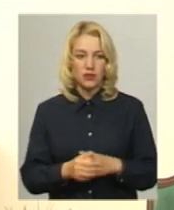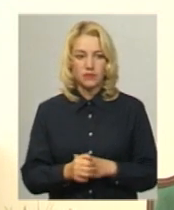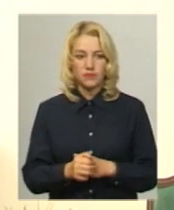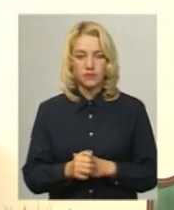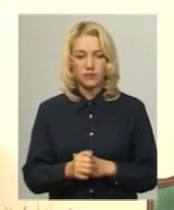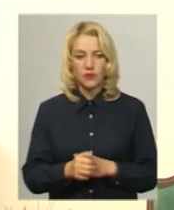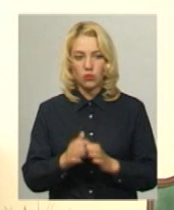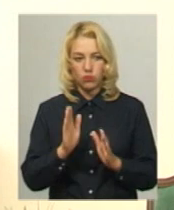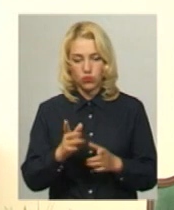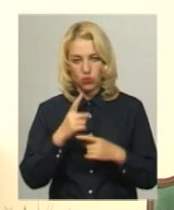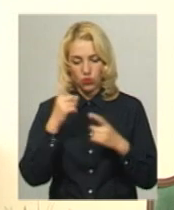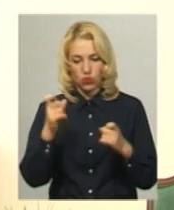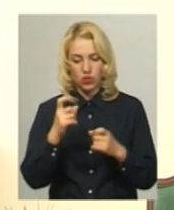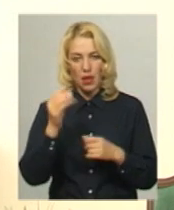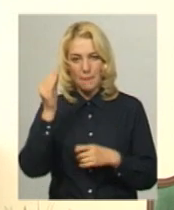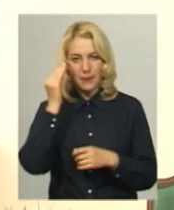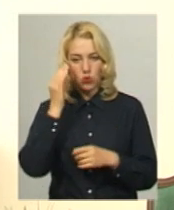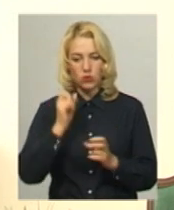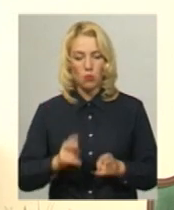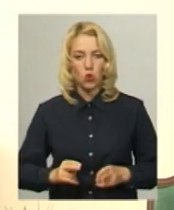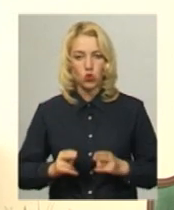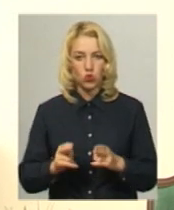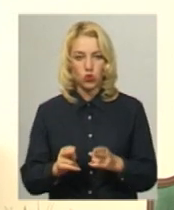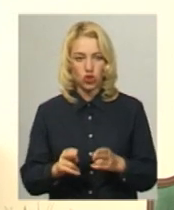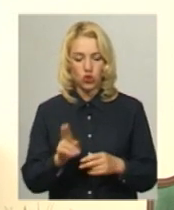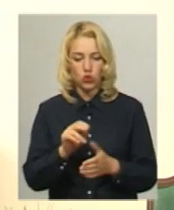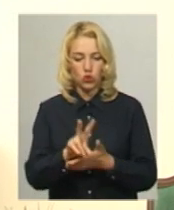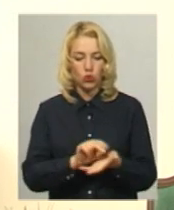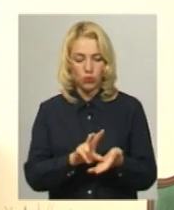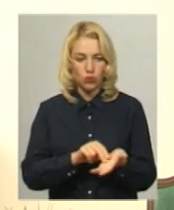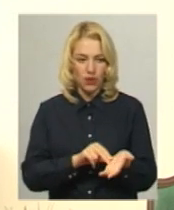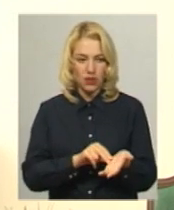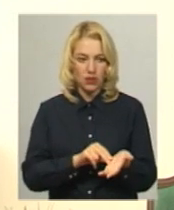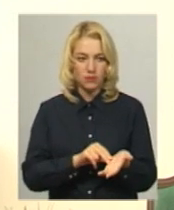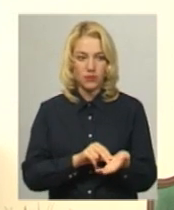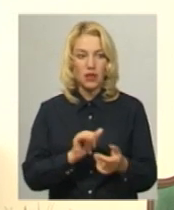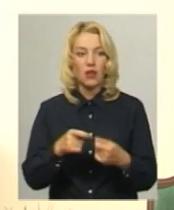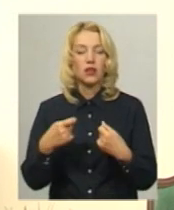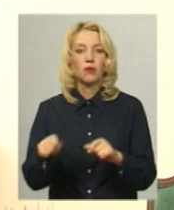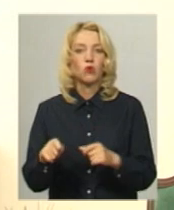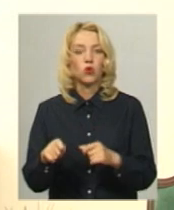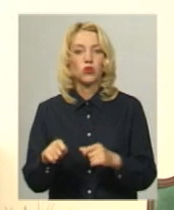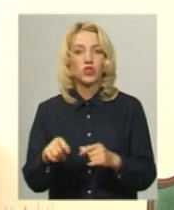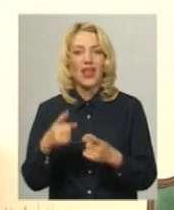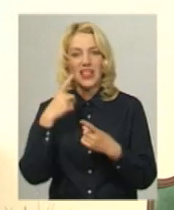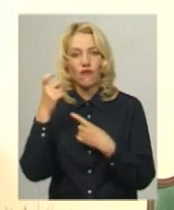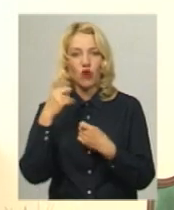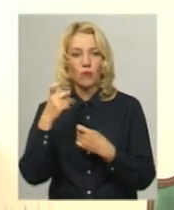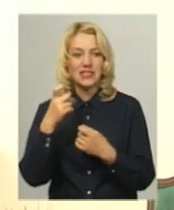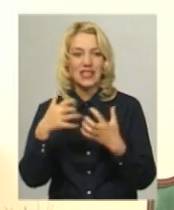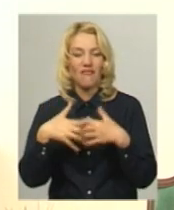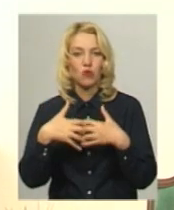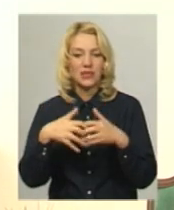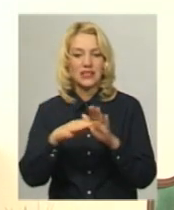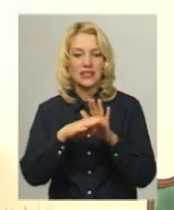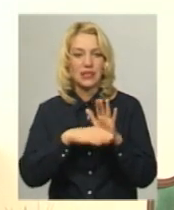достатніх доказів, теж буде оголошена підозра про вчинення злочинів щодо копіювання і продажу реалізації інформації з автоматизованих